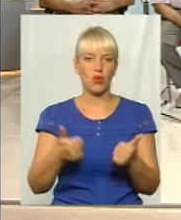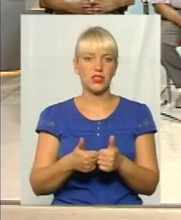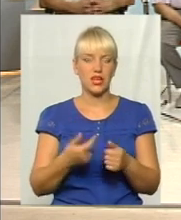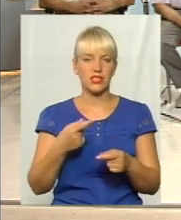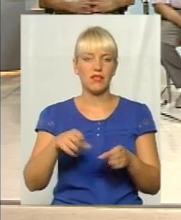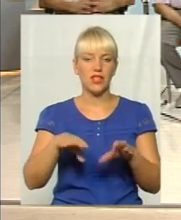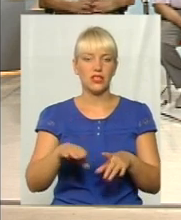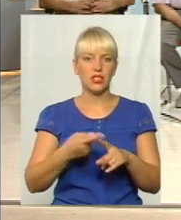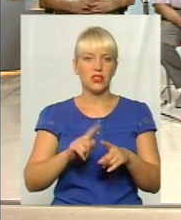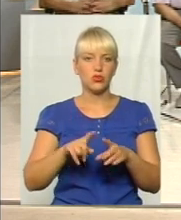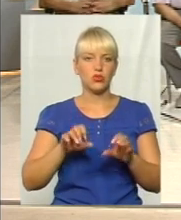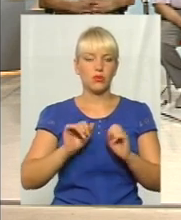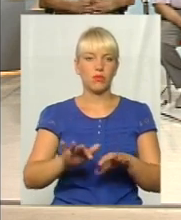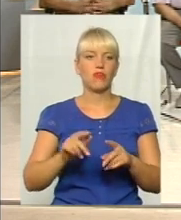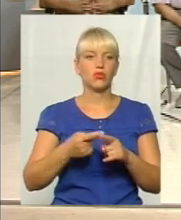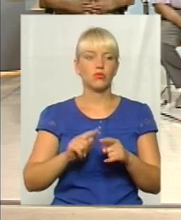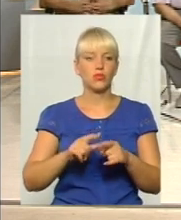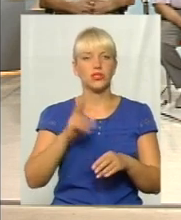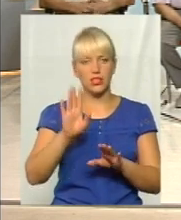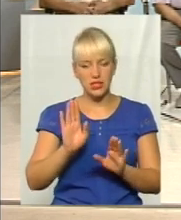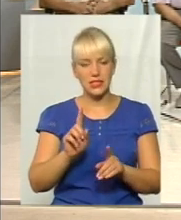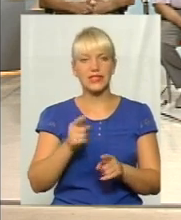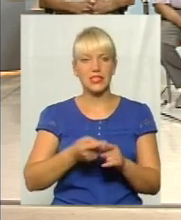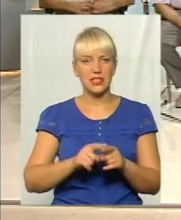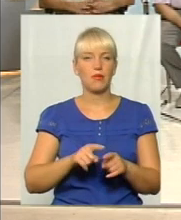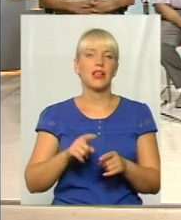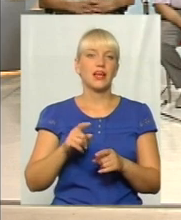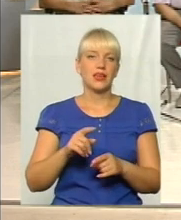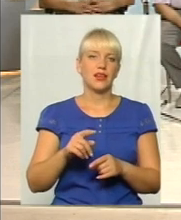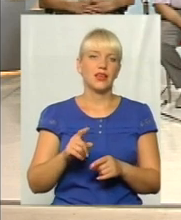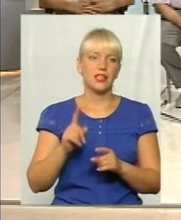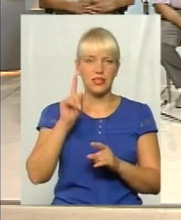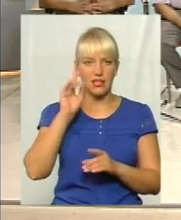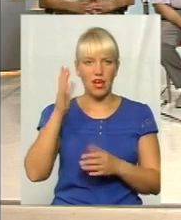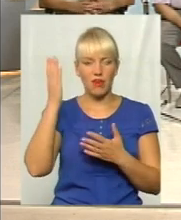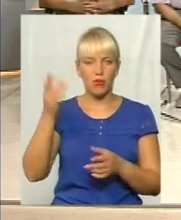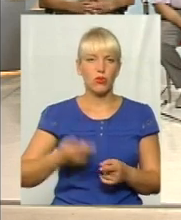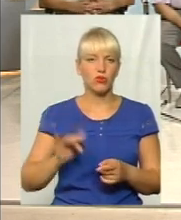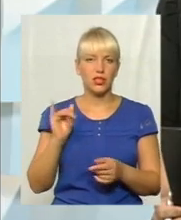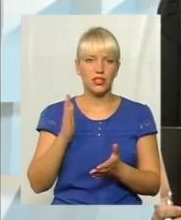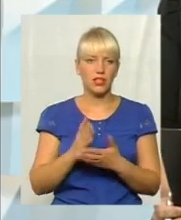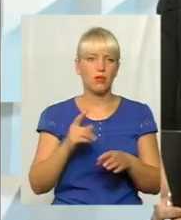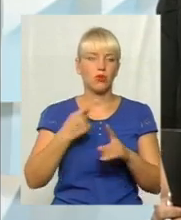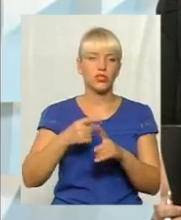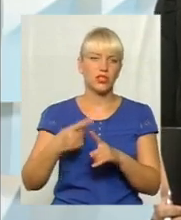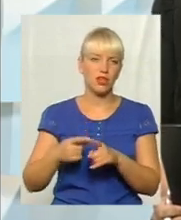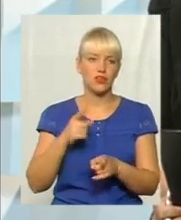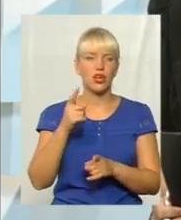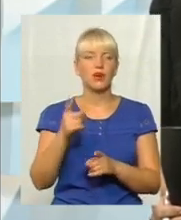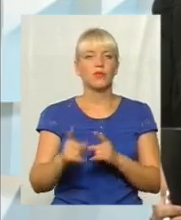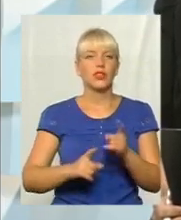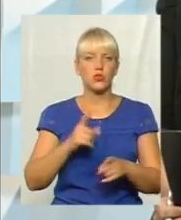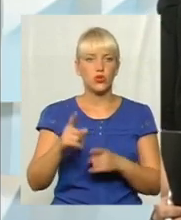вирішила цю справу. Так що з цим, слава Богу. Дякую, пані Ларису. Це насправді добре, що є позитивне зрушення. Але